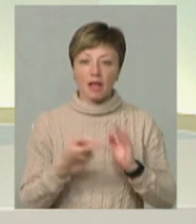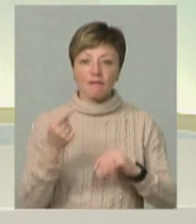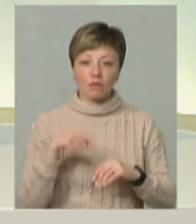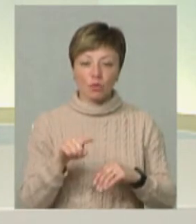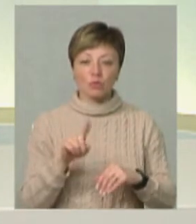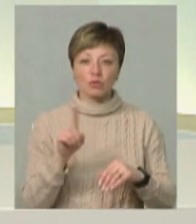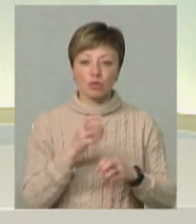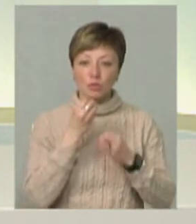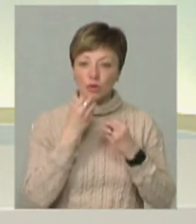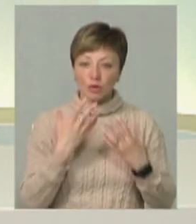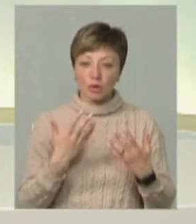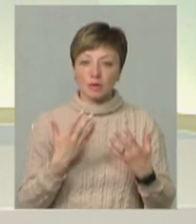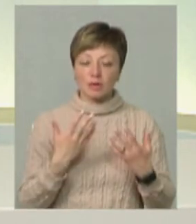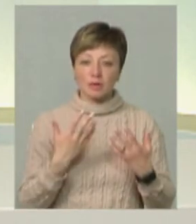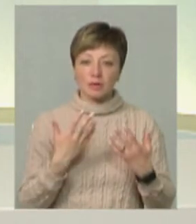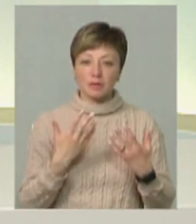добротно